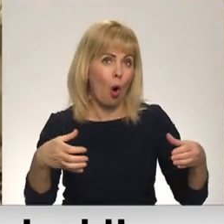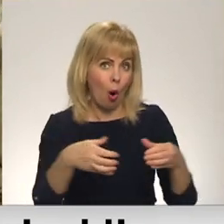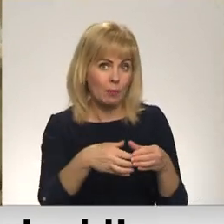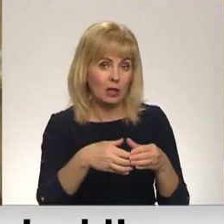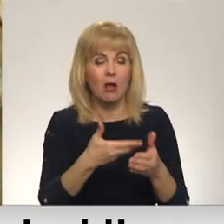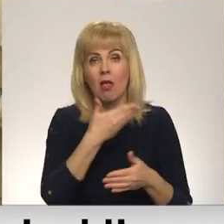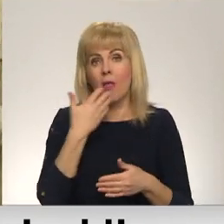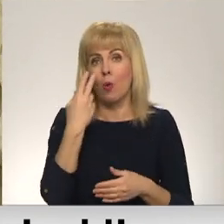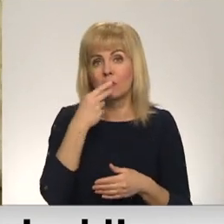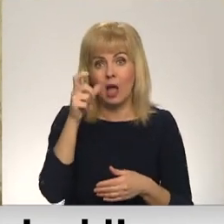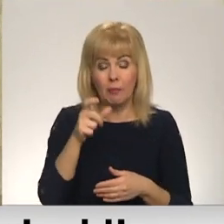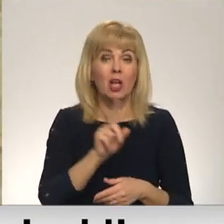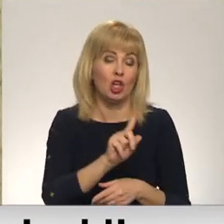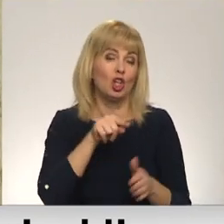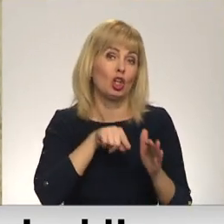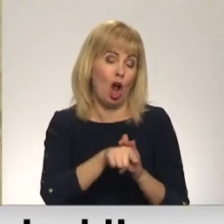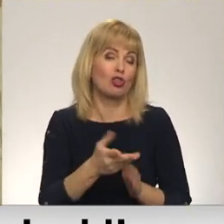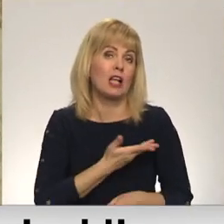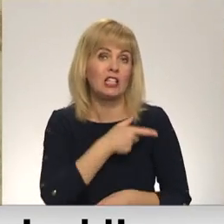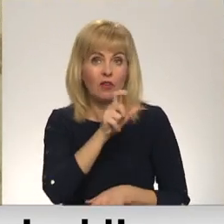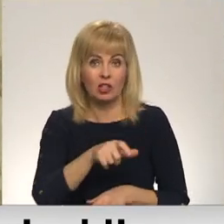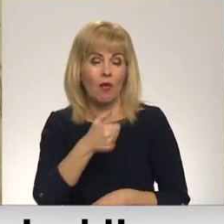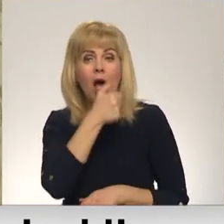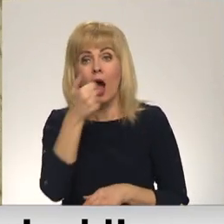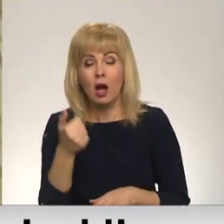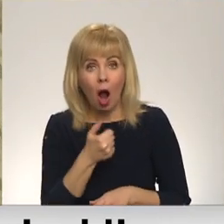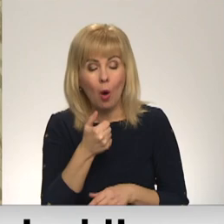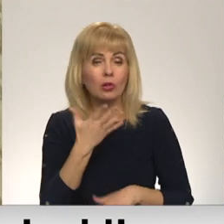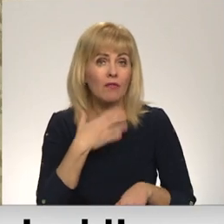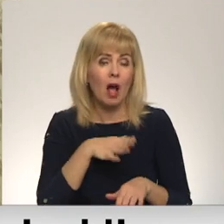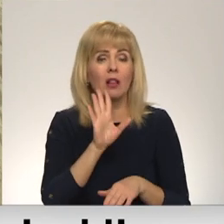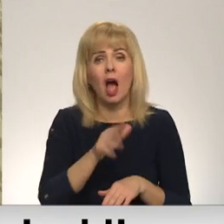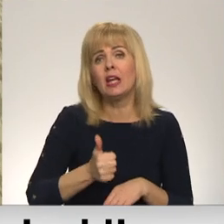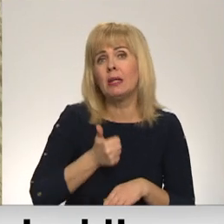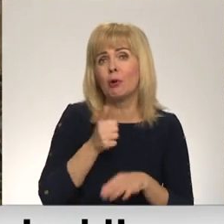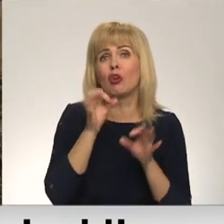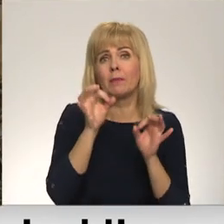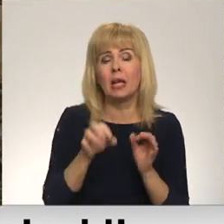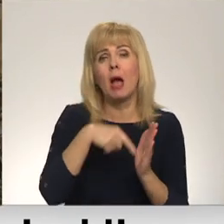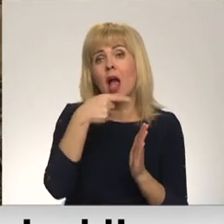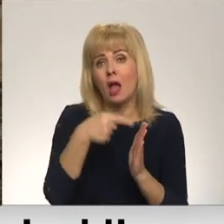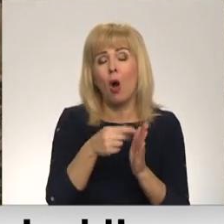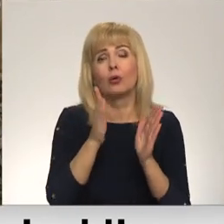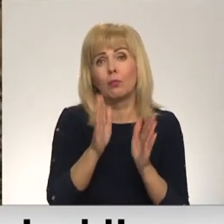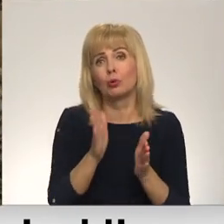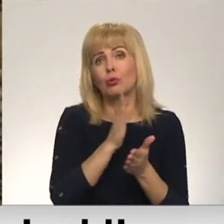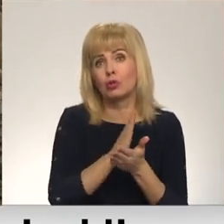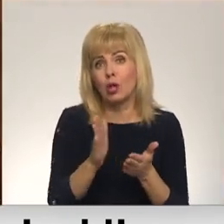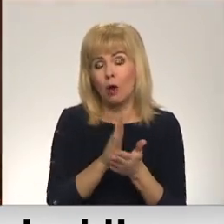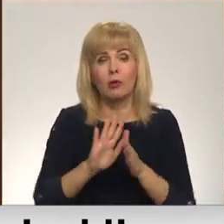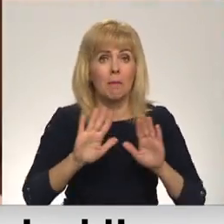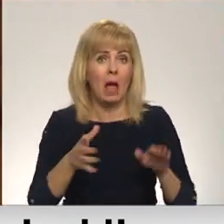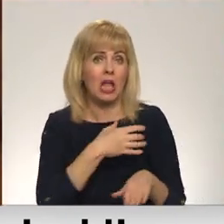besaimnieka – dzīvo cilvēki. Viņu jau gadiem ilgā vēlma ir, lai īpašuma tiesība jautājums tiktu sakārtots, taču